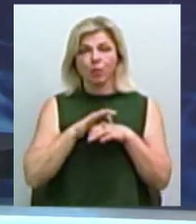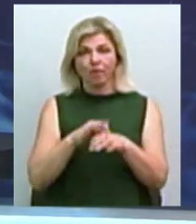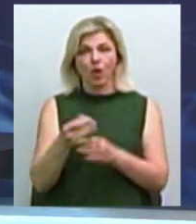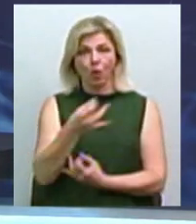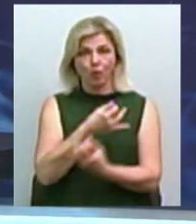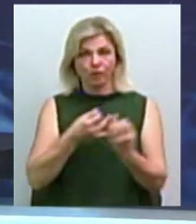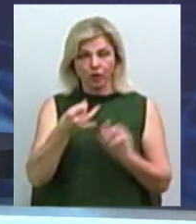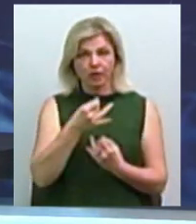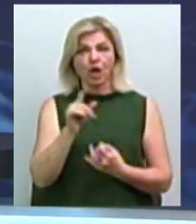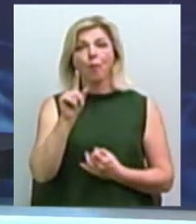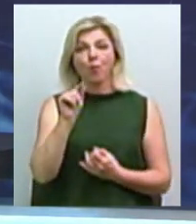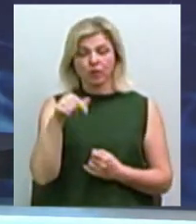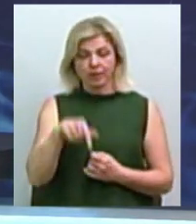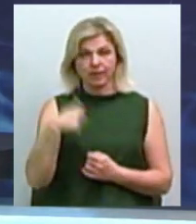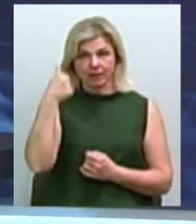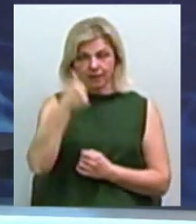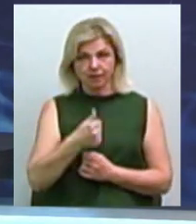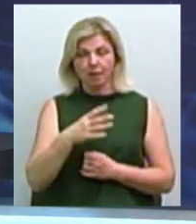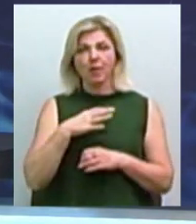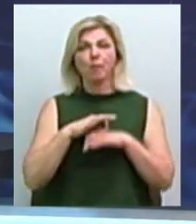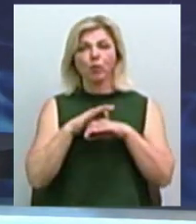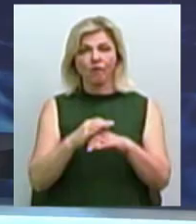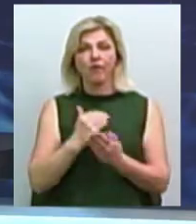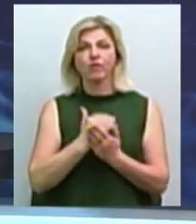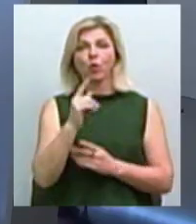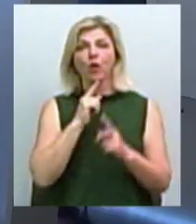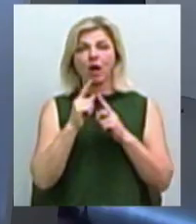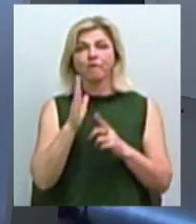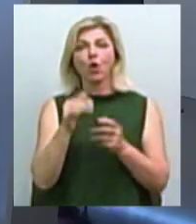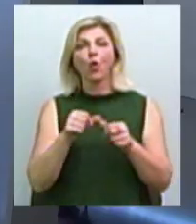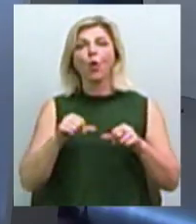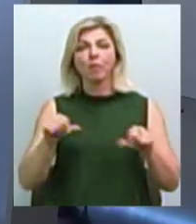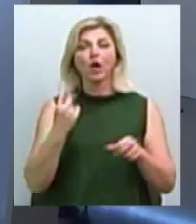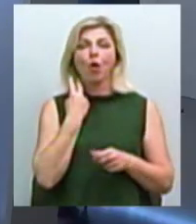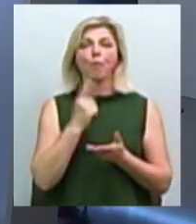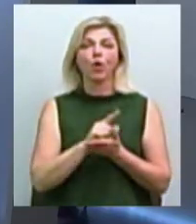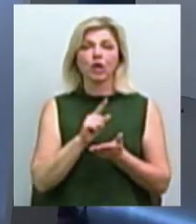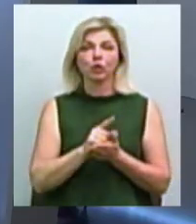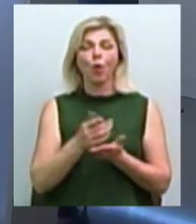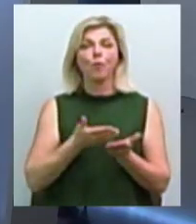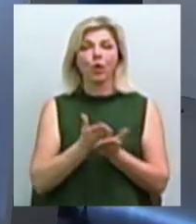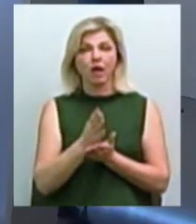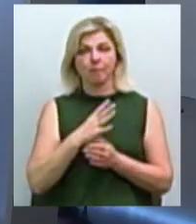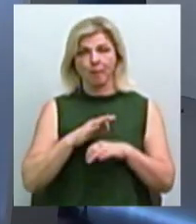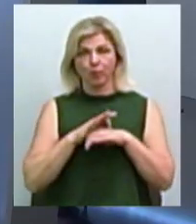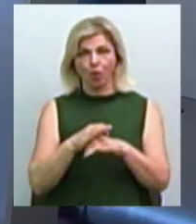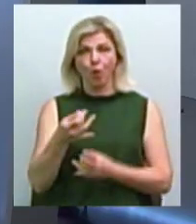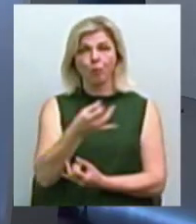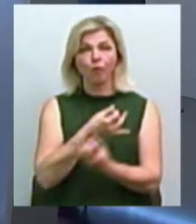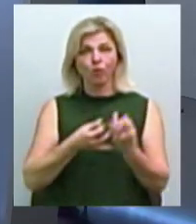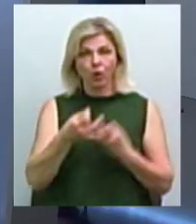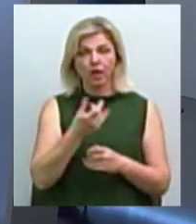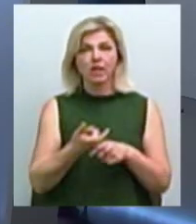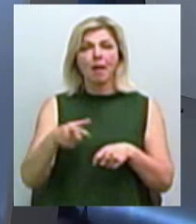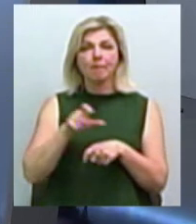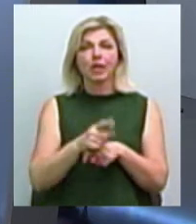В понеділок, на цьому тижні, було проведене в Верховній Раді, в Комітеті податково-митної політиці, і було проведене обговорення. Більше